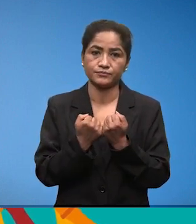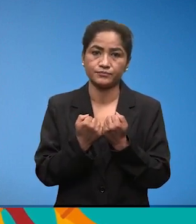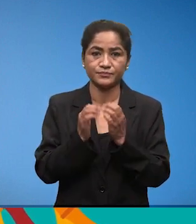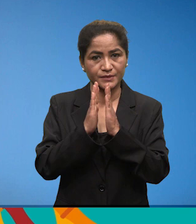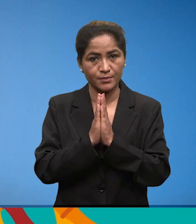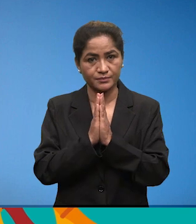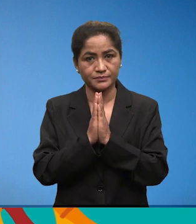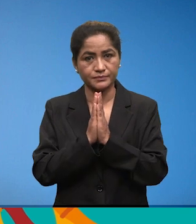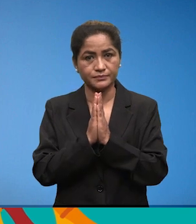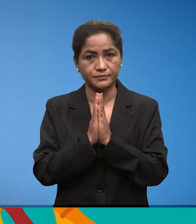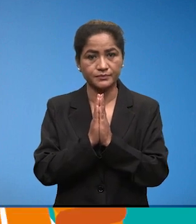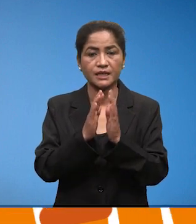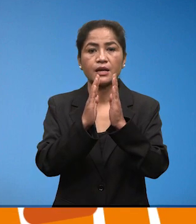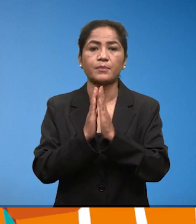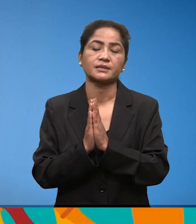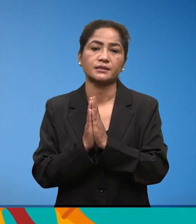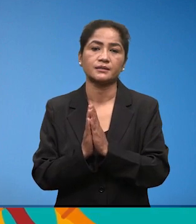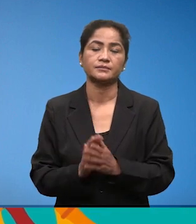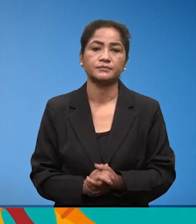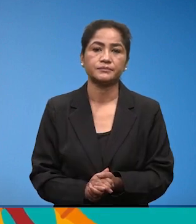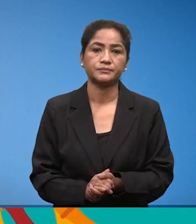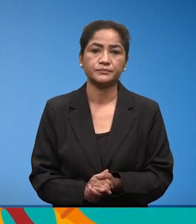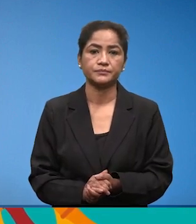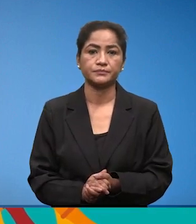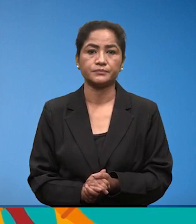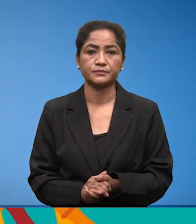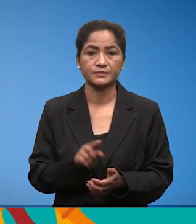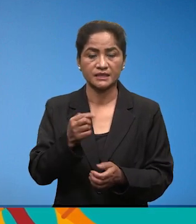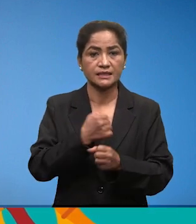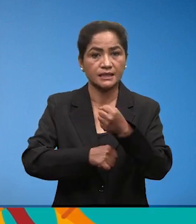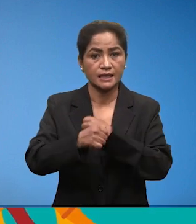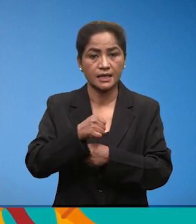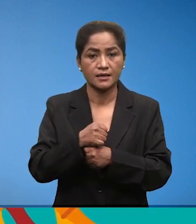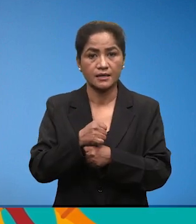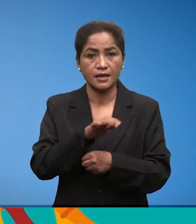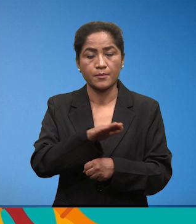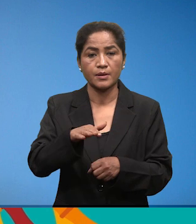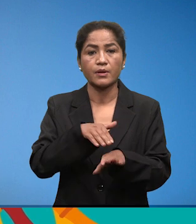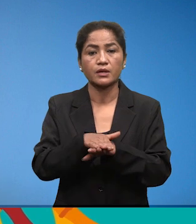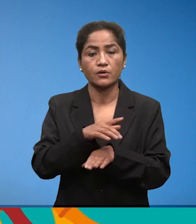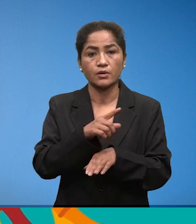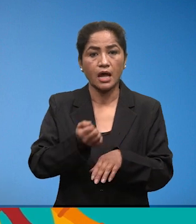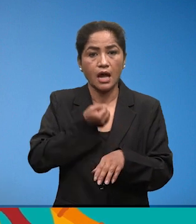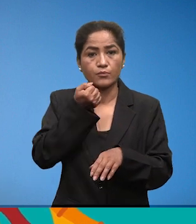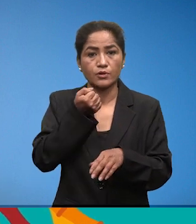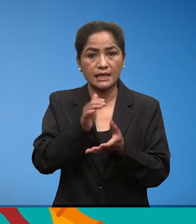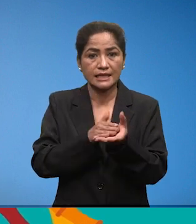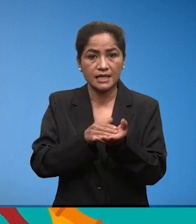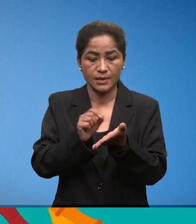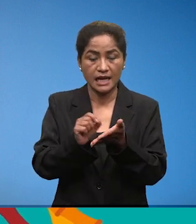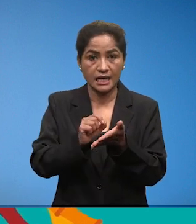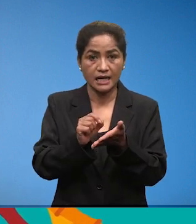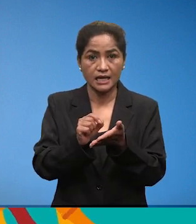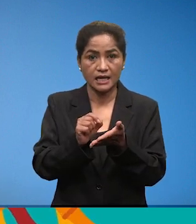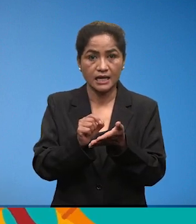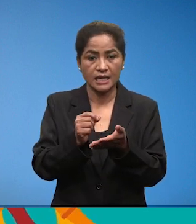नमस्ते। येस क्रिया कलापमा बाल बालीका हरू आफ़े तासमा देखेर